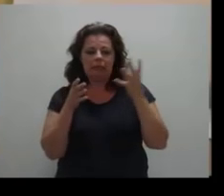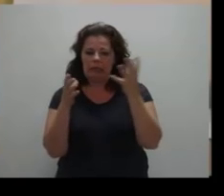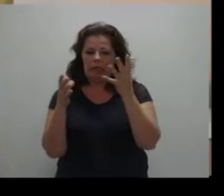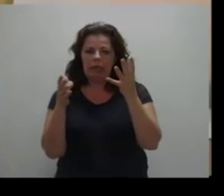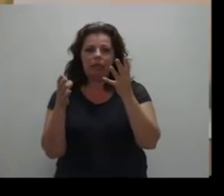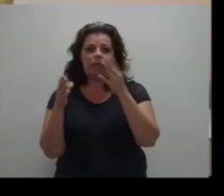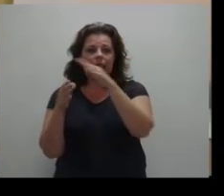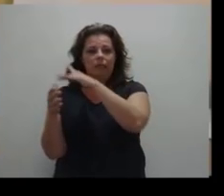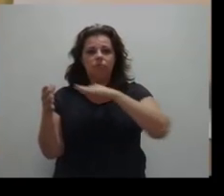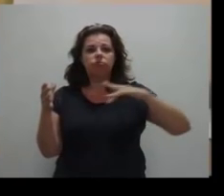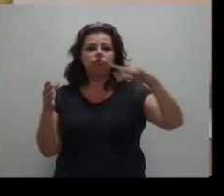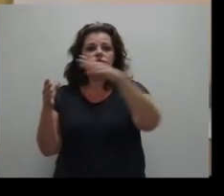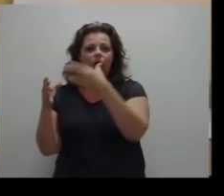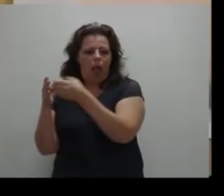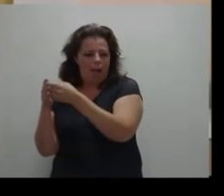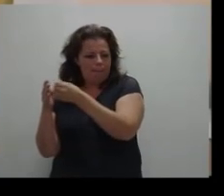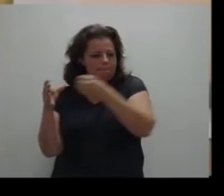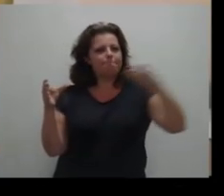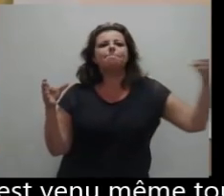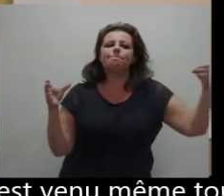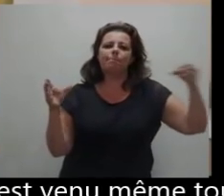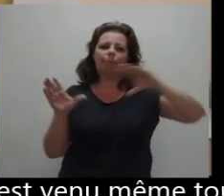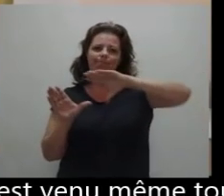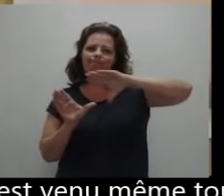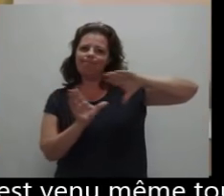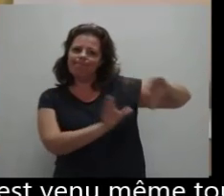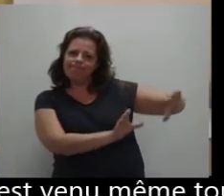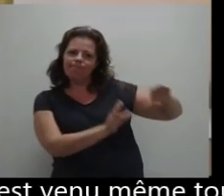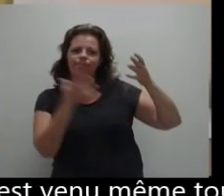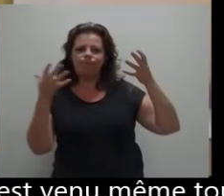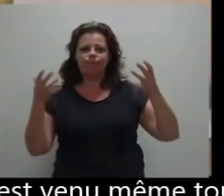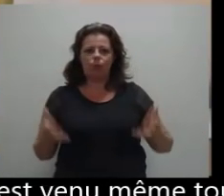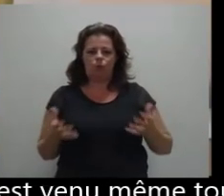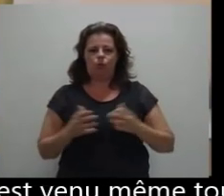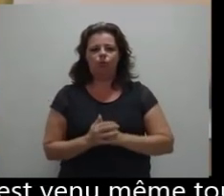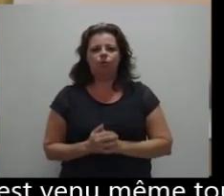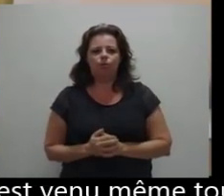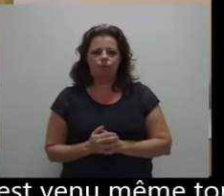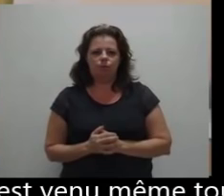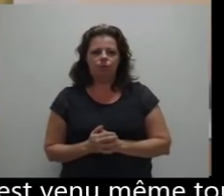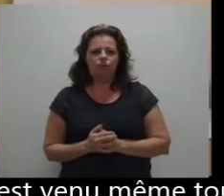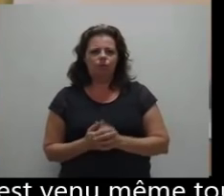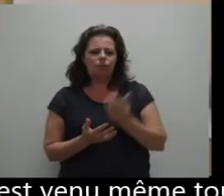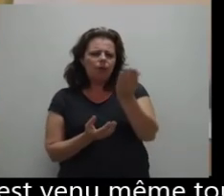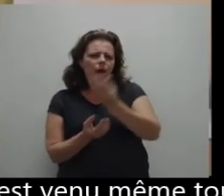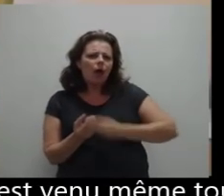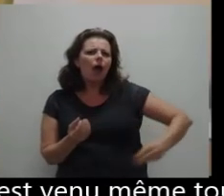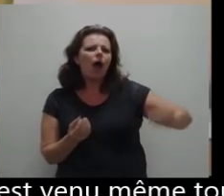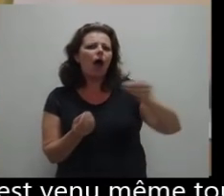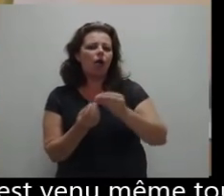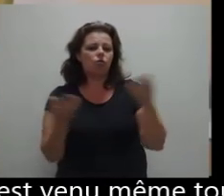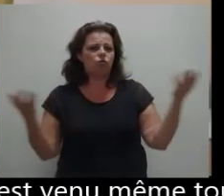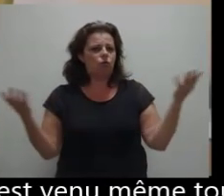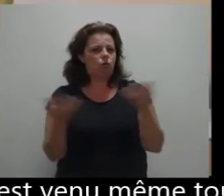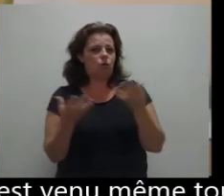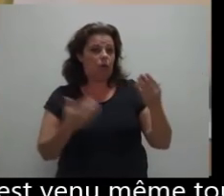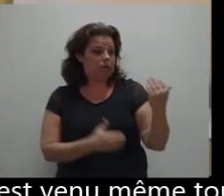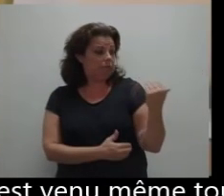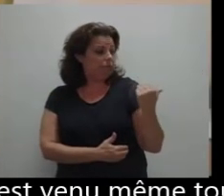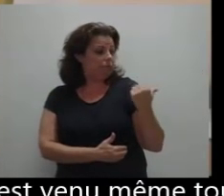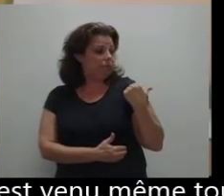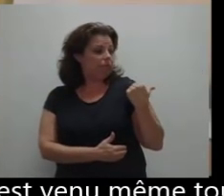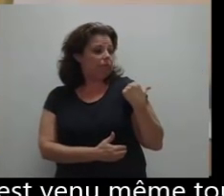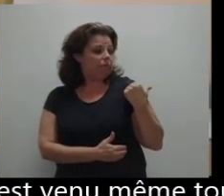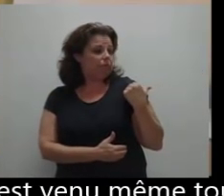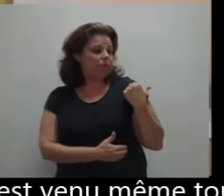les langues signées dans notre pays, et qui développe comment on en est venu même tout récemment à considérer